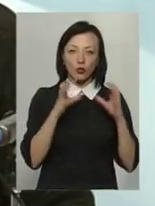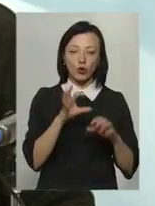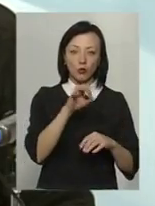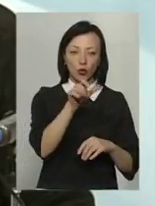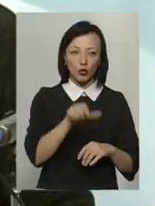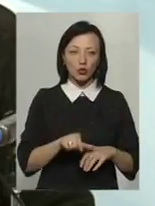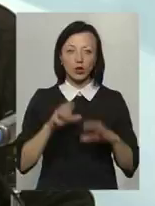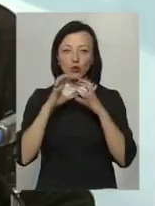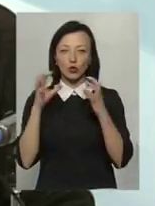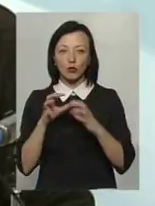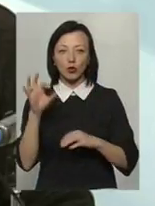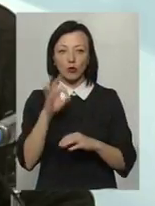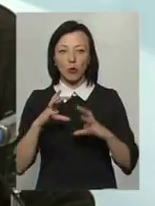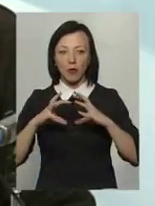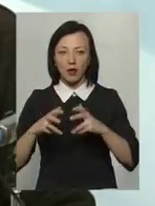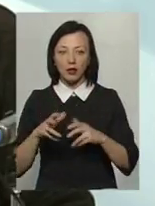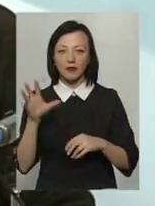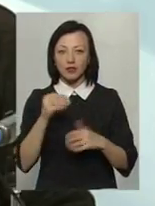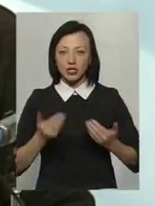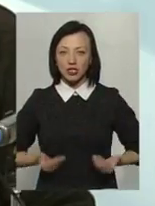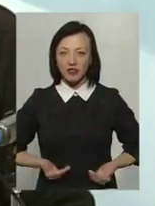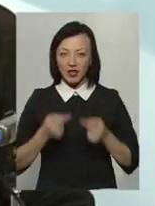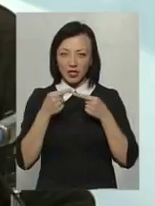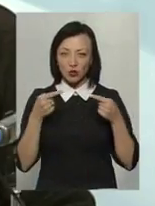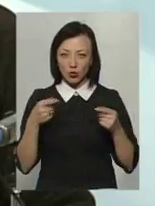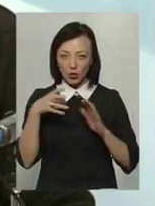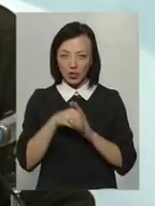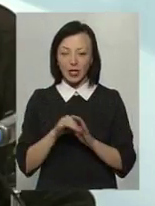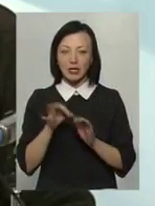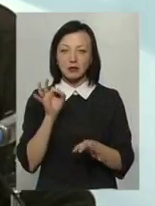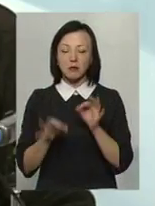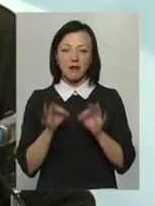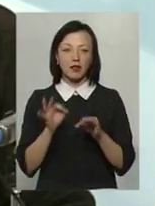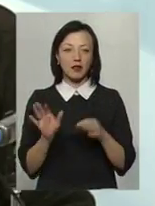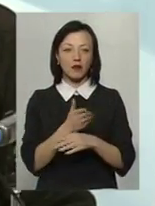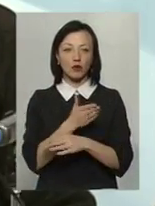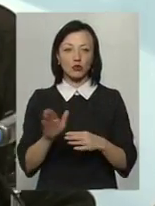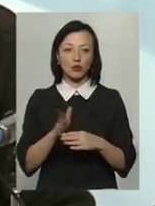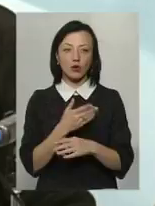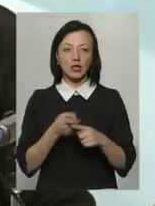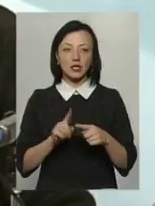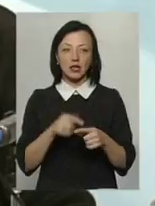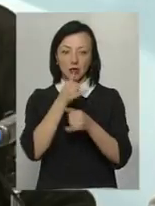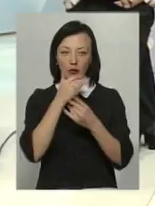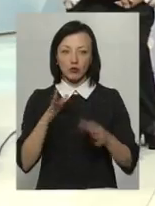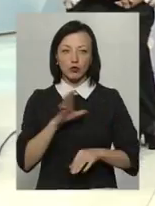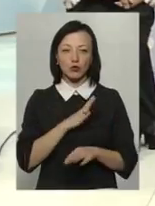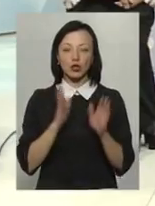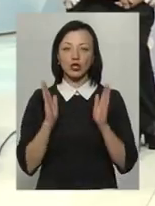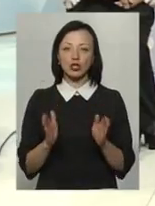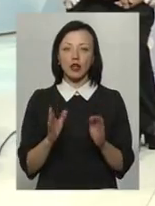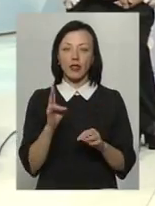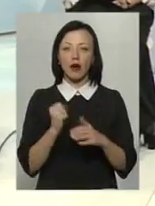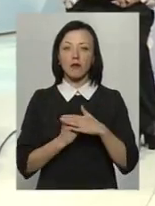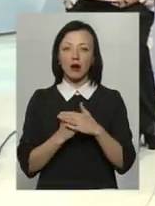турбота про планету і про всі живі ястоти на ній, і справедливий розподіл. Тобто це не може бути лише на